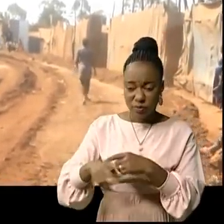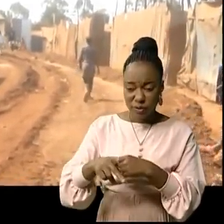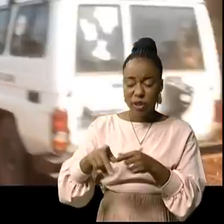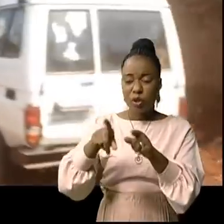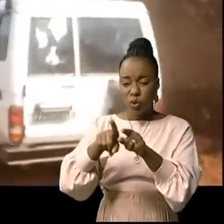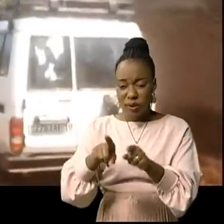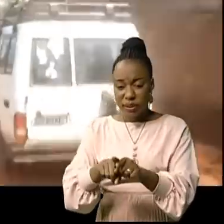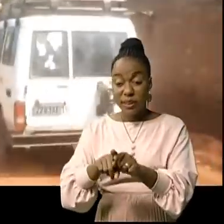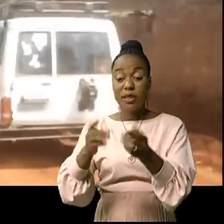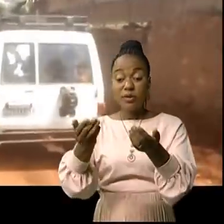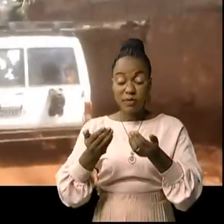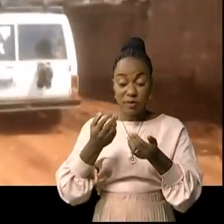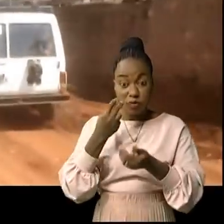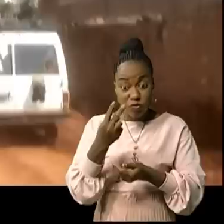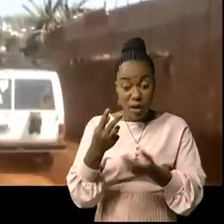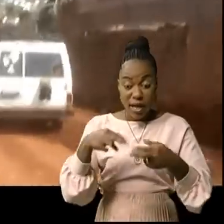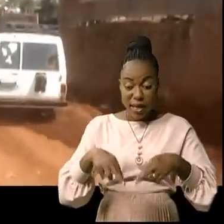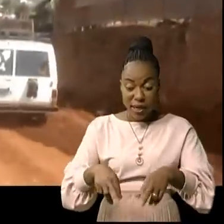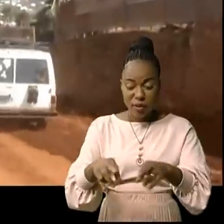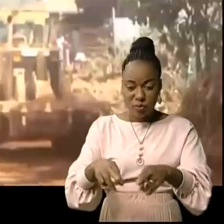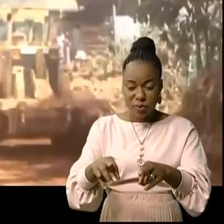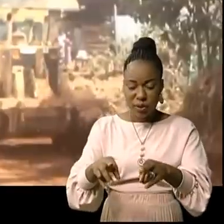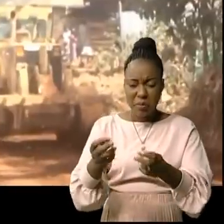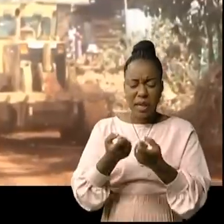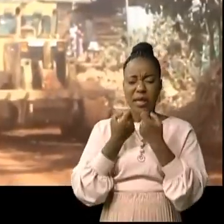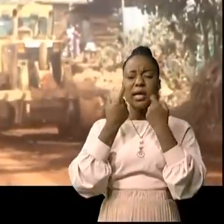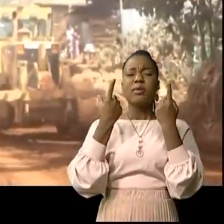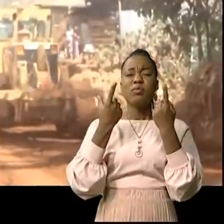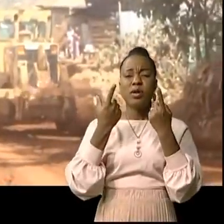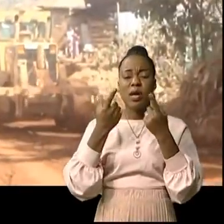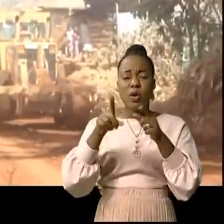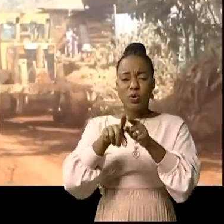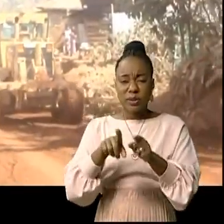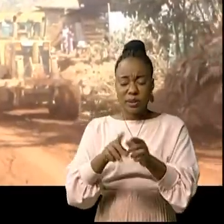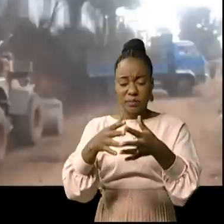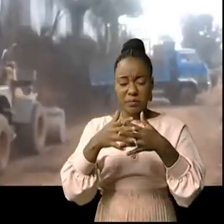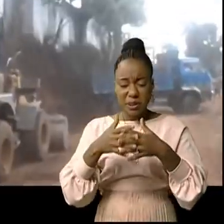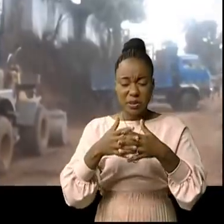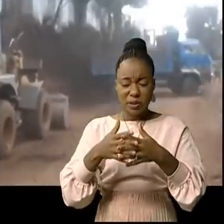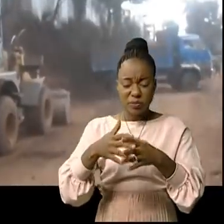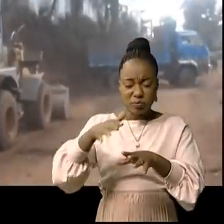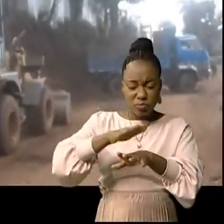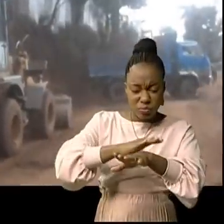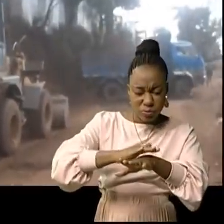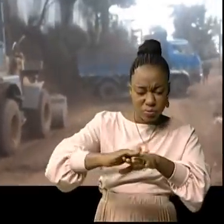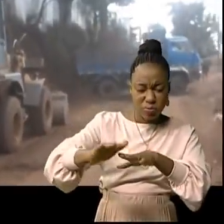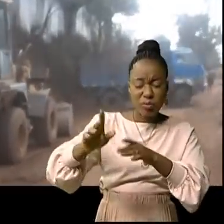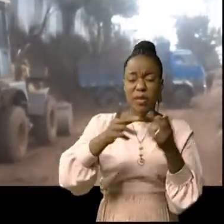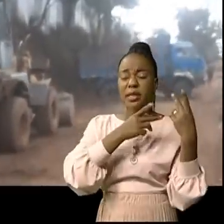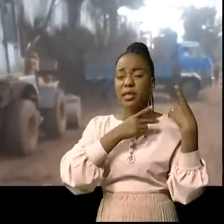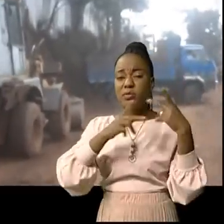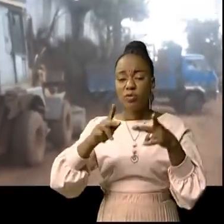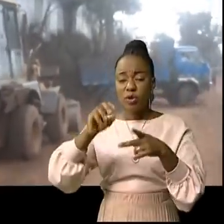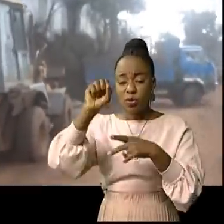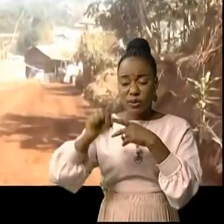souhaitent voir l'asphaltage de cette route. sont surpris de voir des machines pour la première fois depuis que le Sud-Cruvaux soit une province